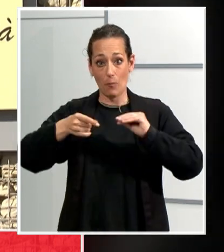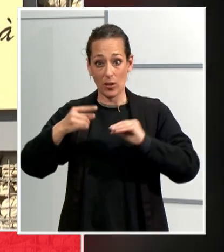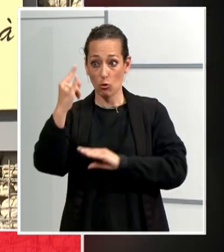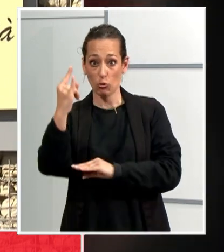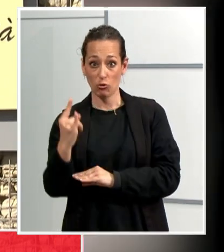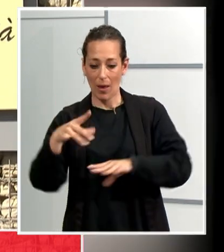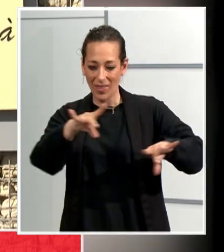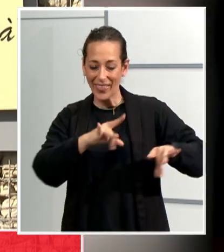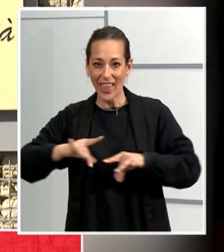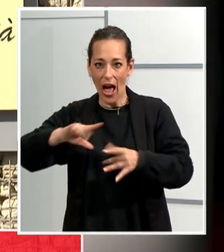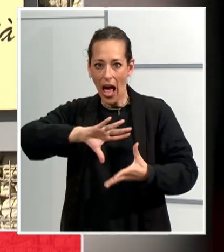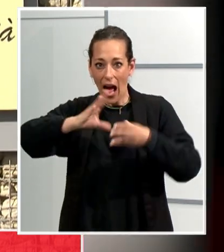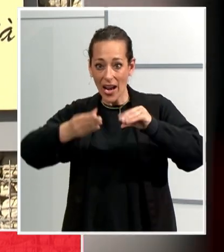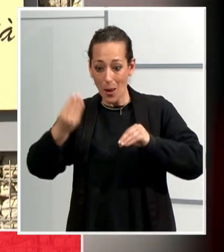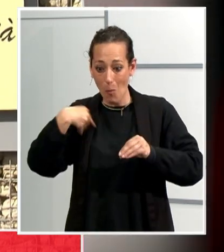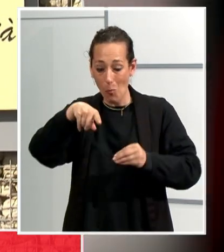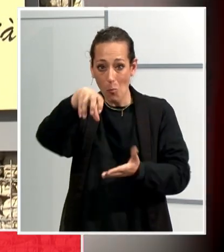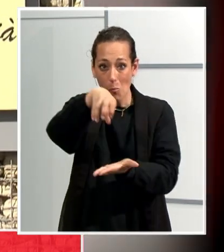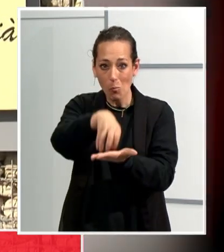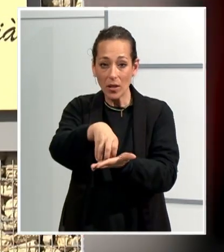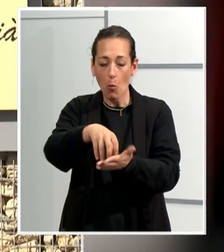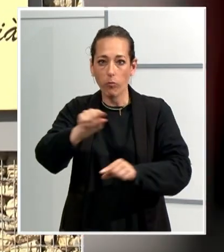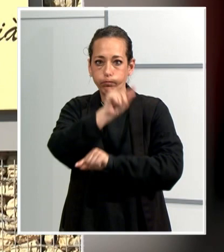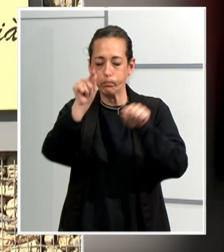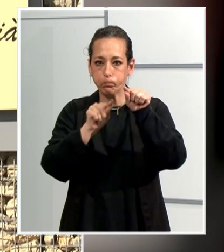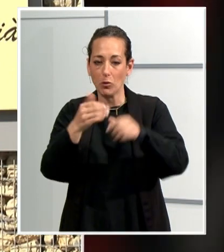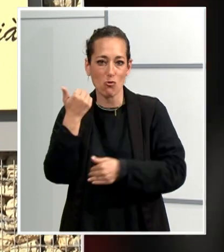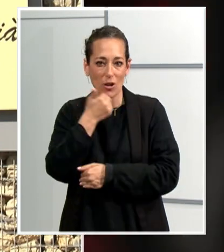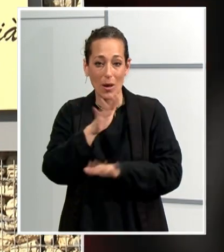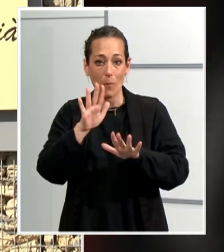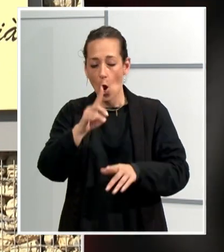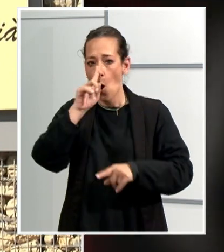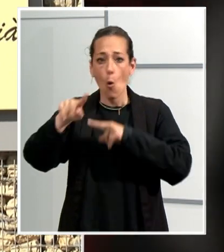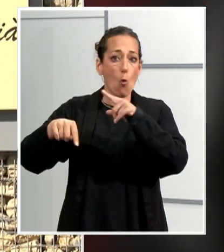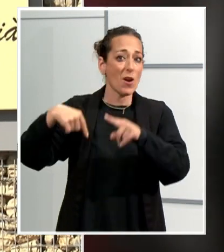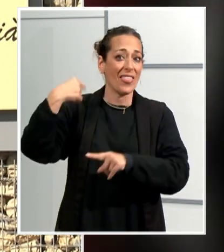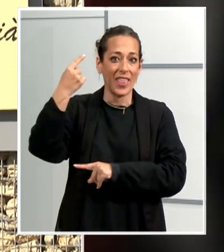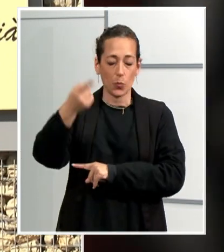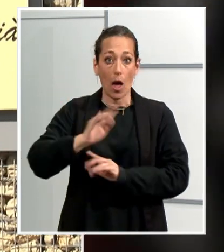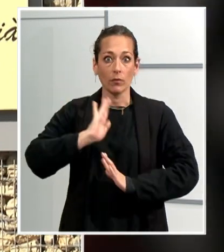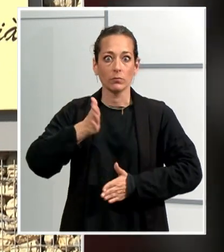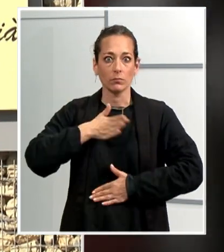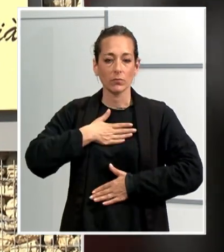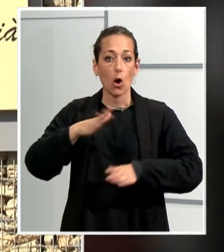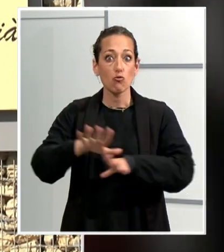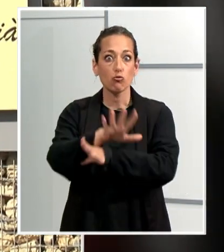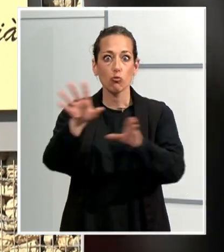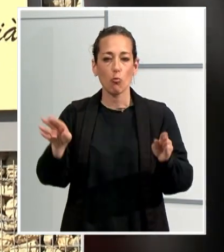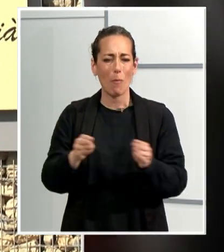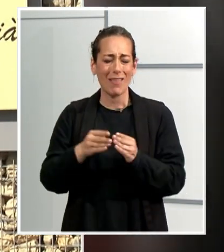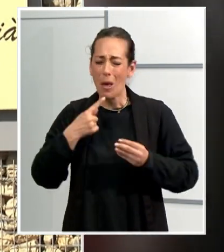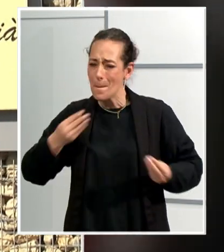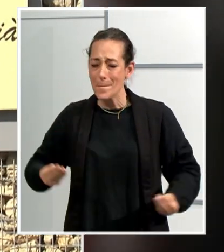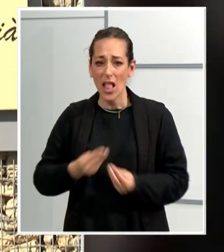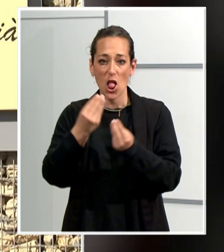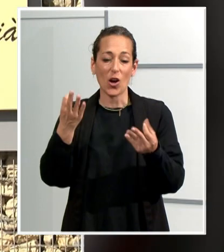terrenys d'aquesta masia de Can Font de Gaillà era tot un misteri, però un any després la sorpresa ha estat que els resultats han estat molt millor dels